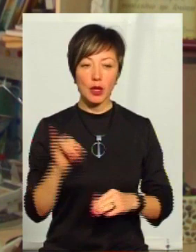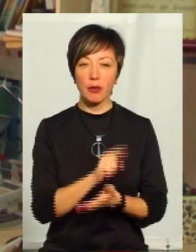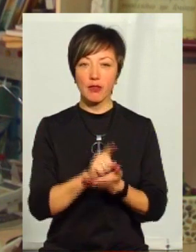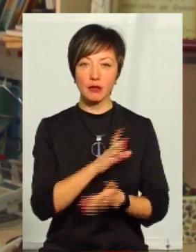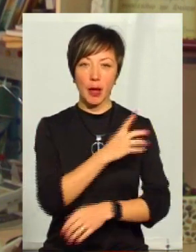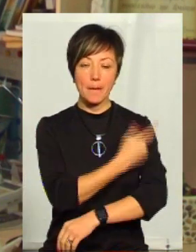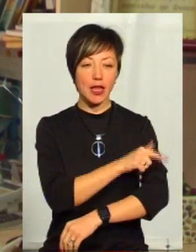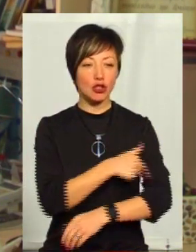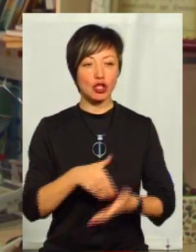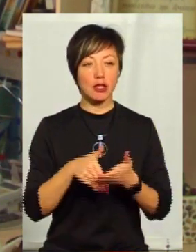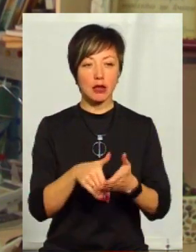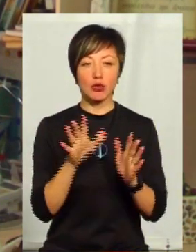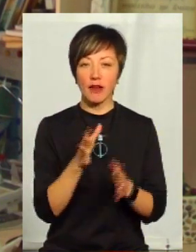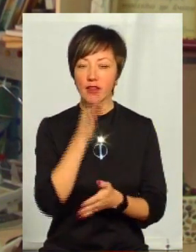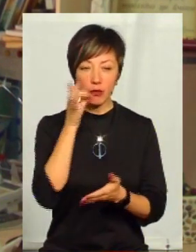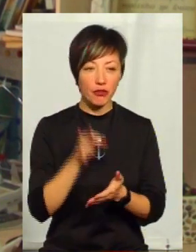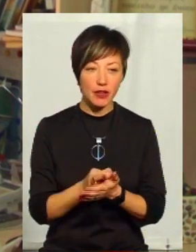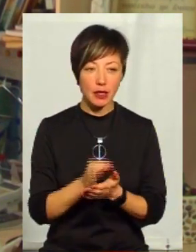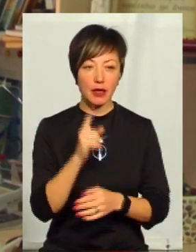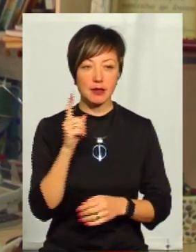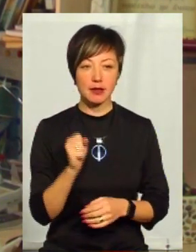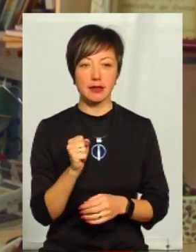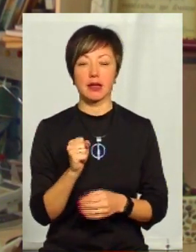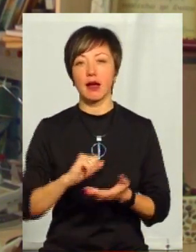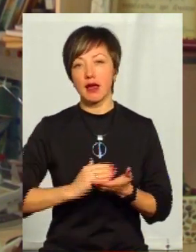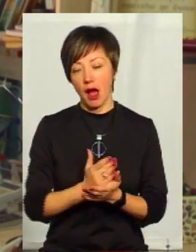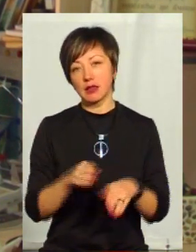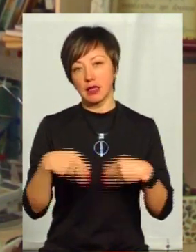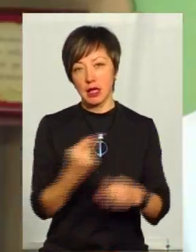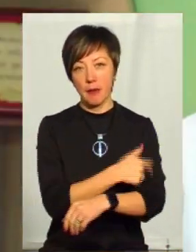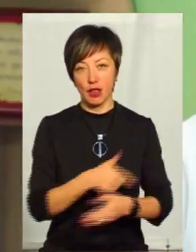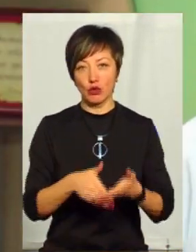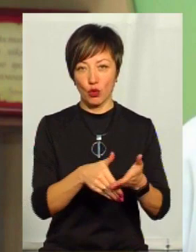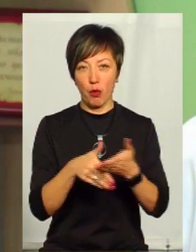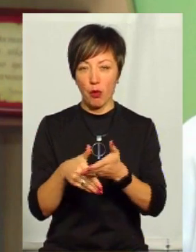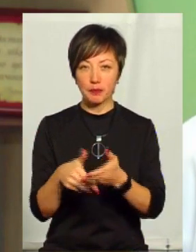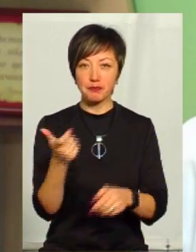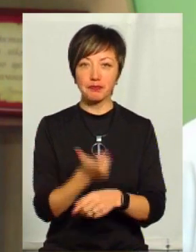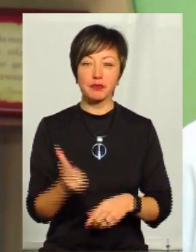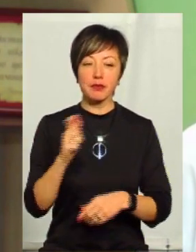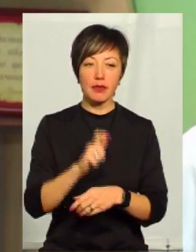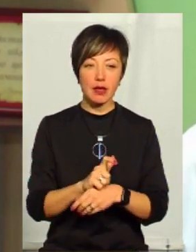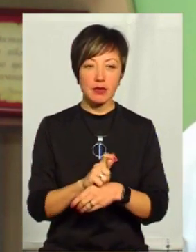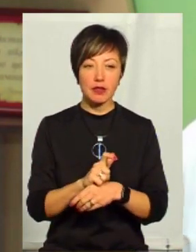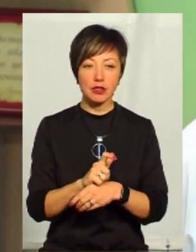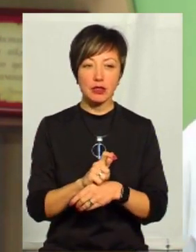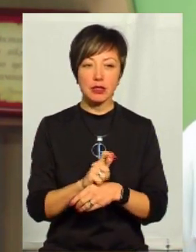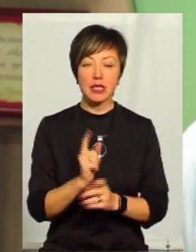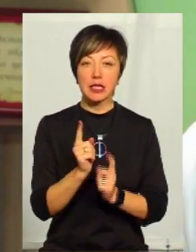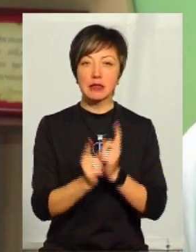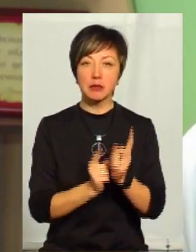медичний директор, який буде відповідати за якість надання медичної допомоги. Переважно зміни, які